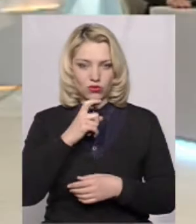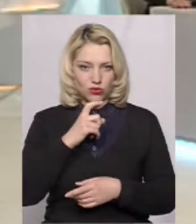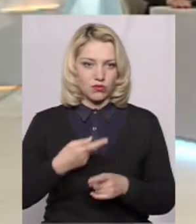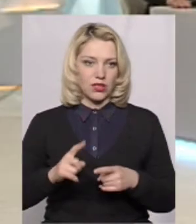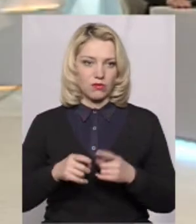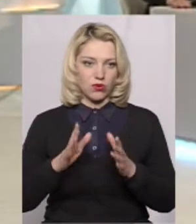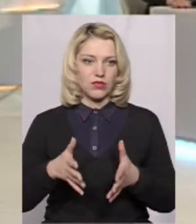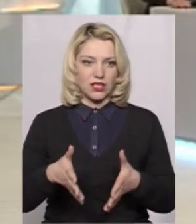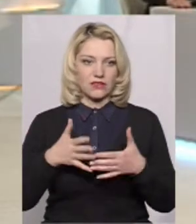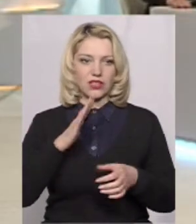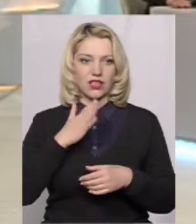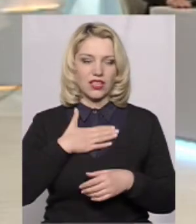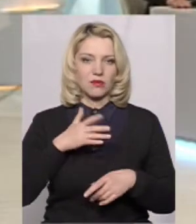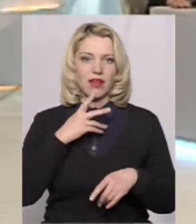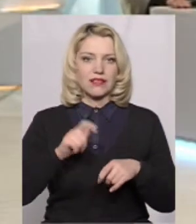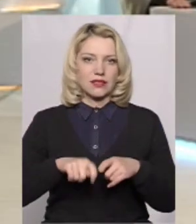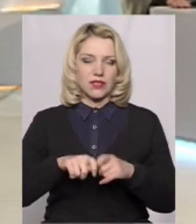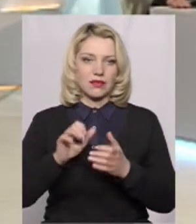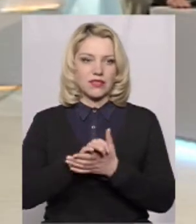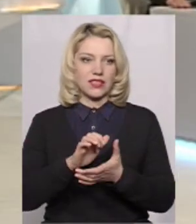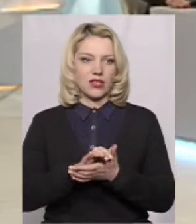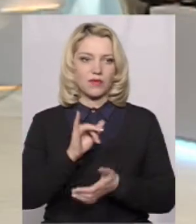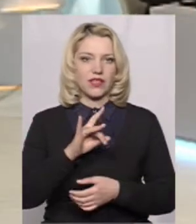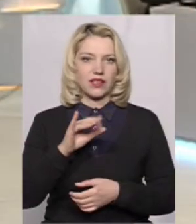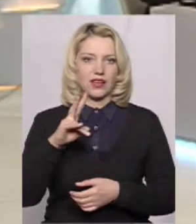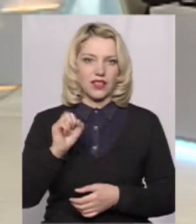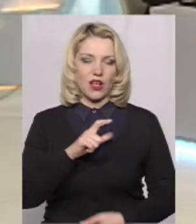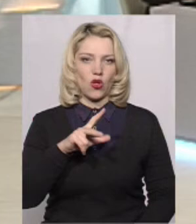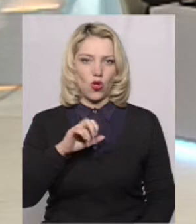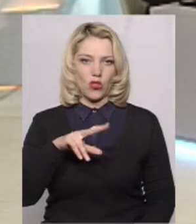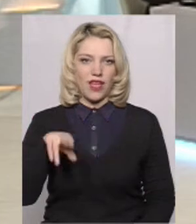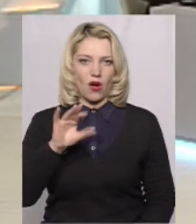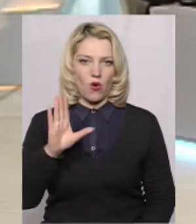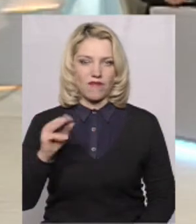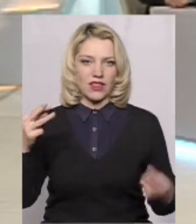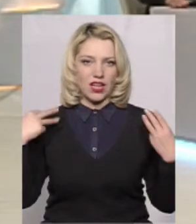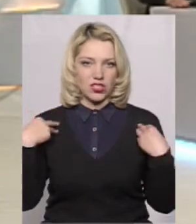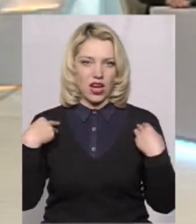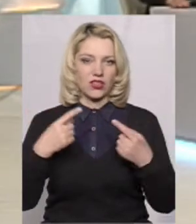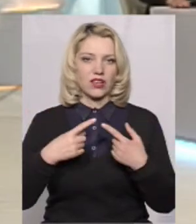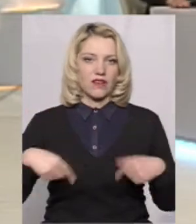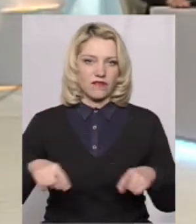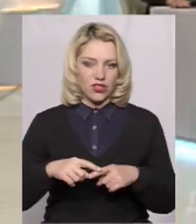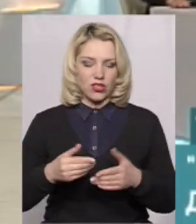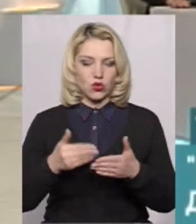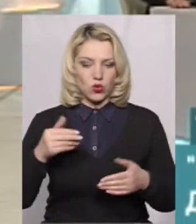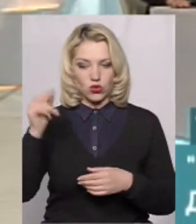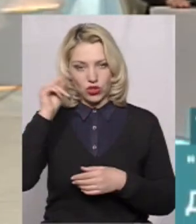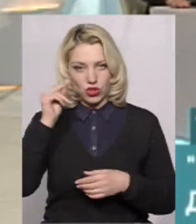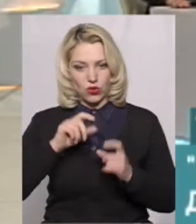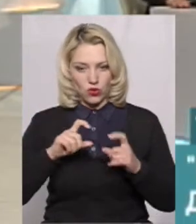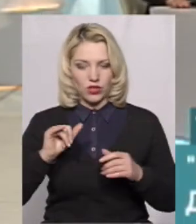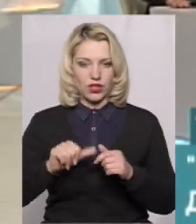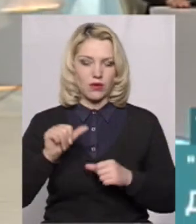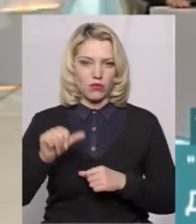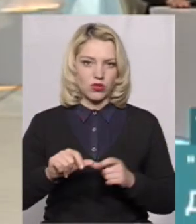з нашими експертами. Знайомтеся. Ірина Квардакова, начальниця відділу дошкільної та позашкільної освіти